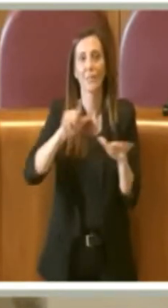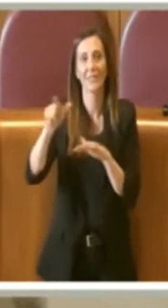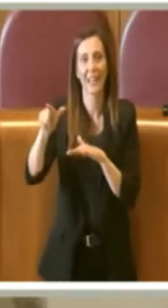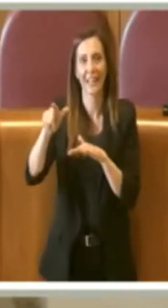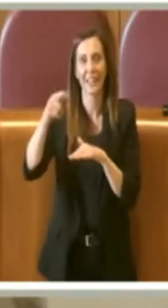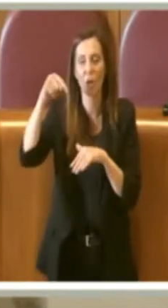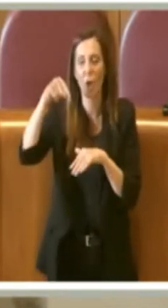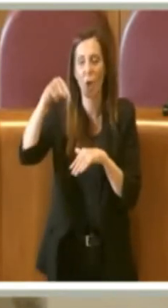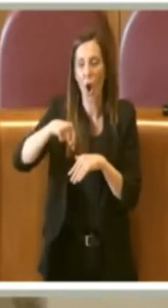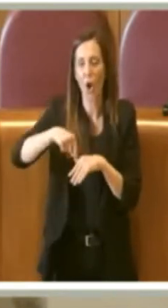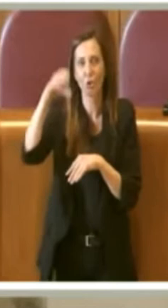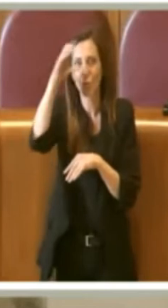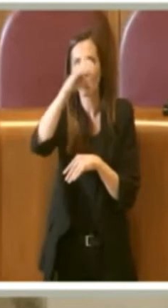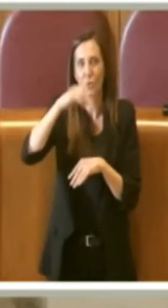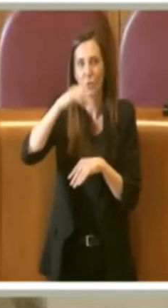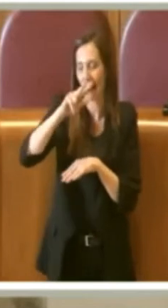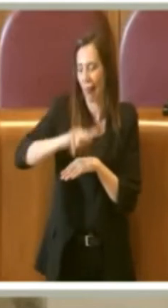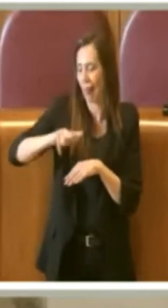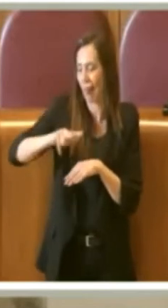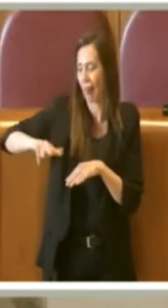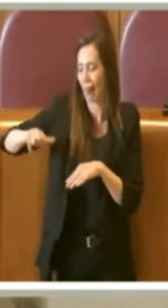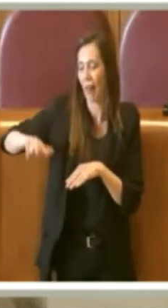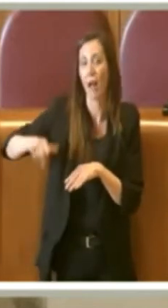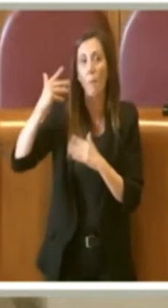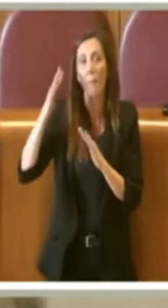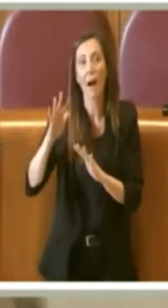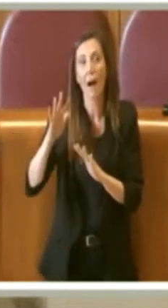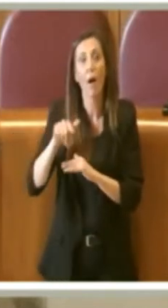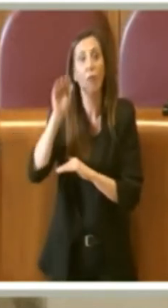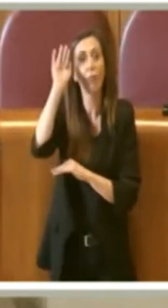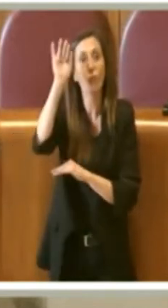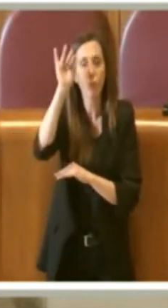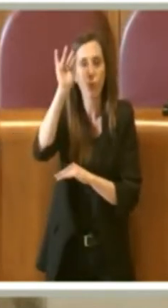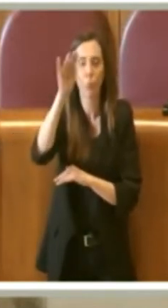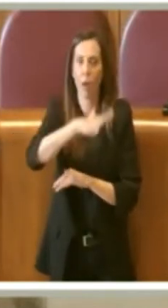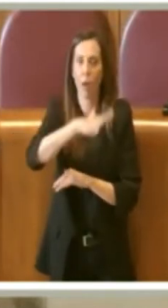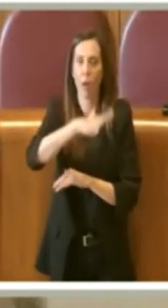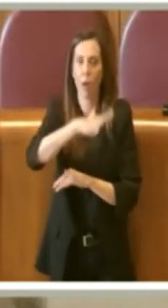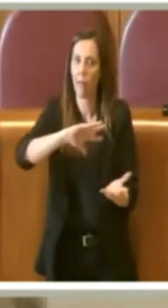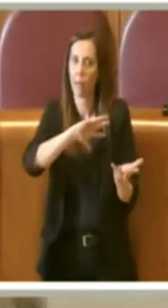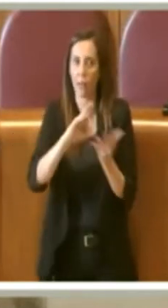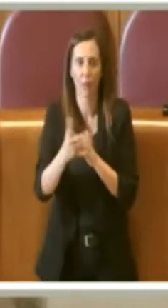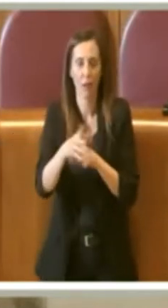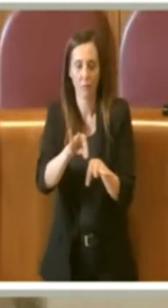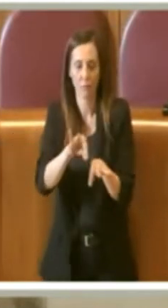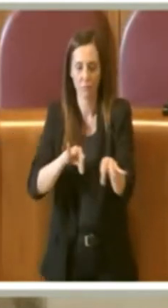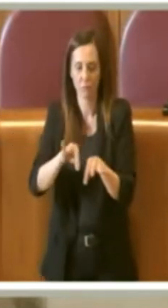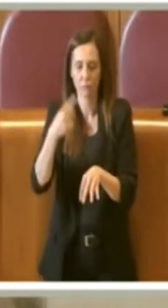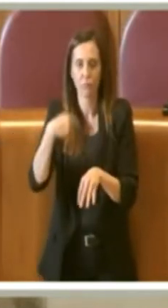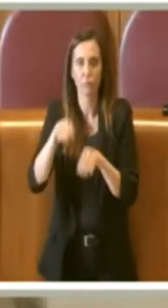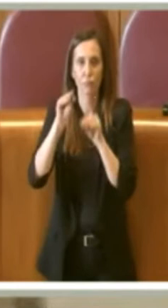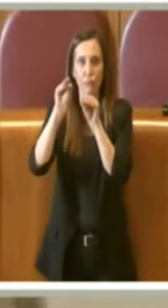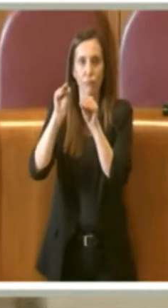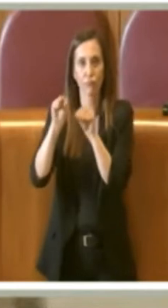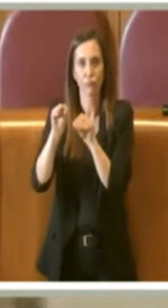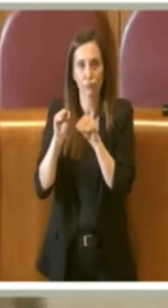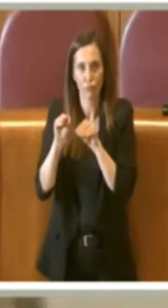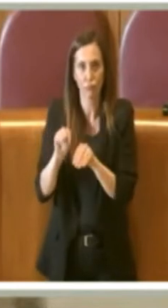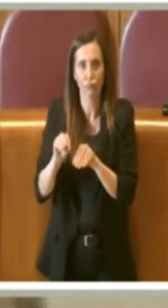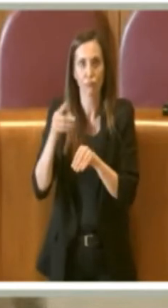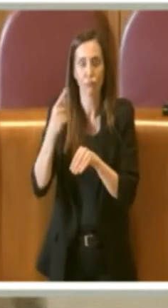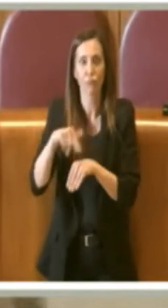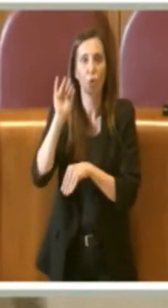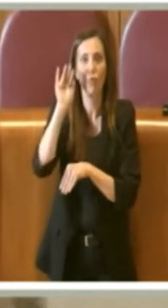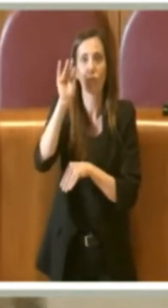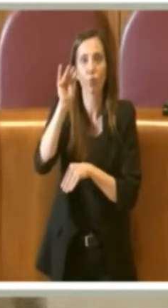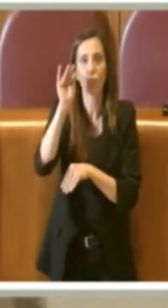stallo per i bus turistici che in futuro sarà un'area strategica come rimessaggio della